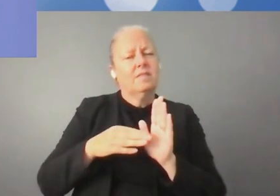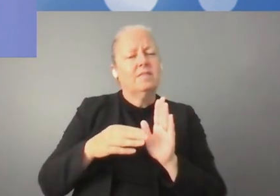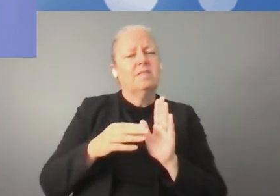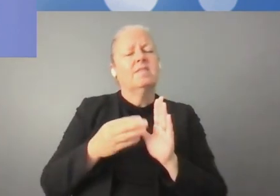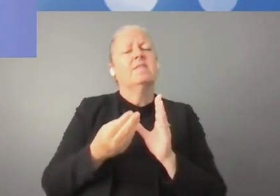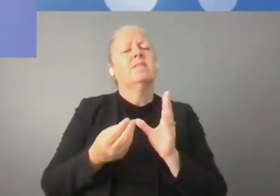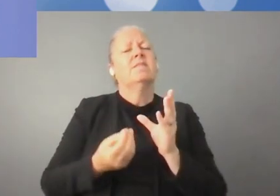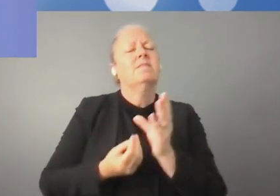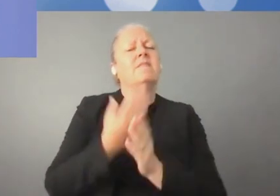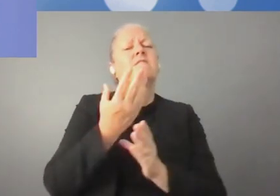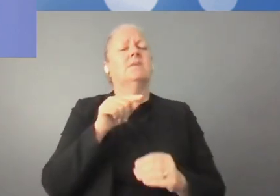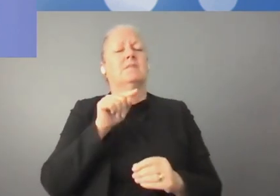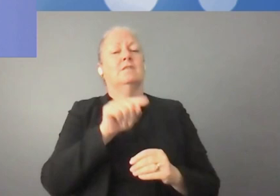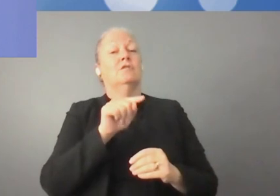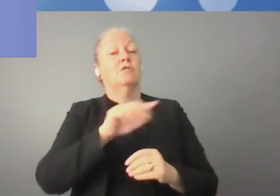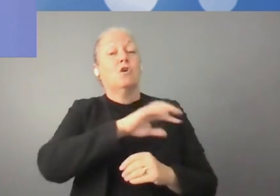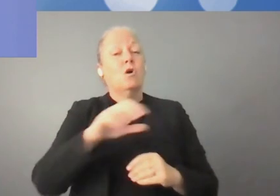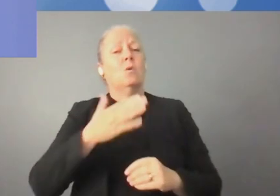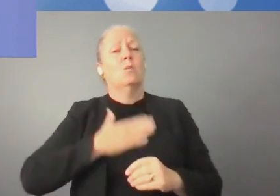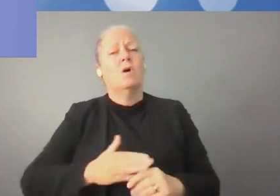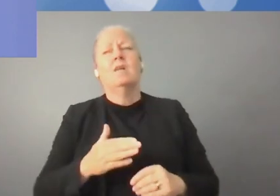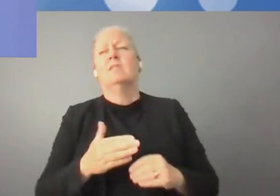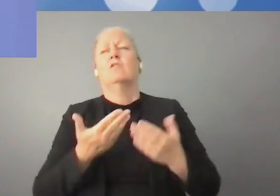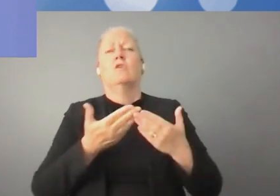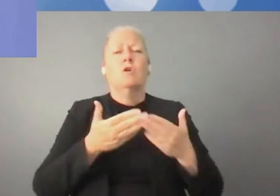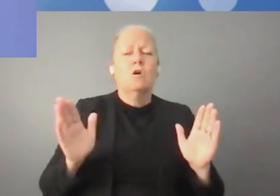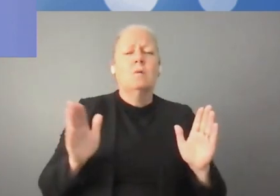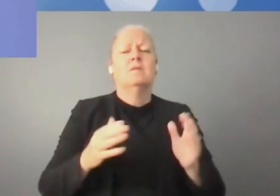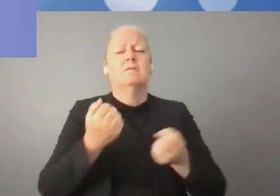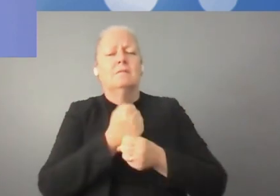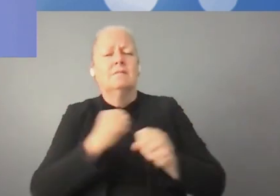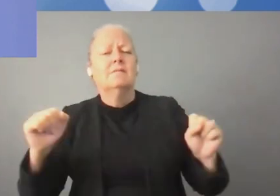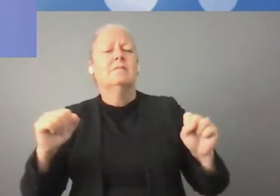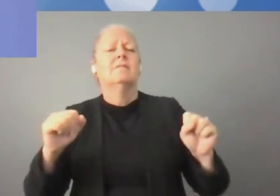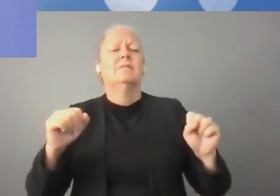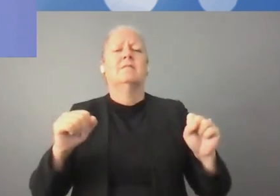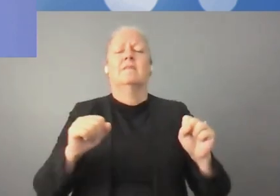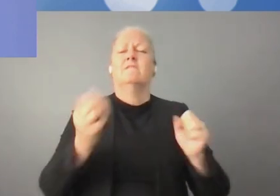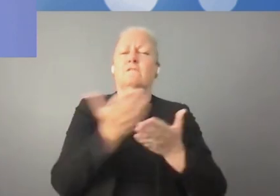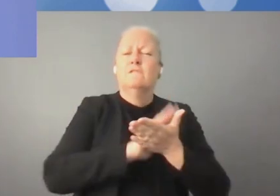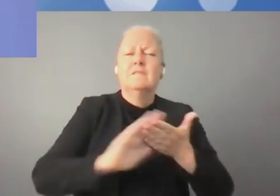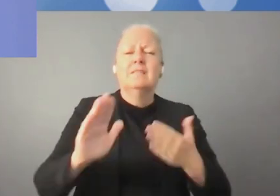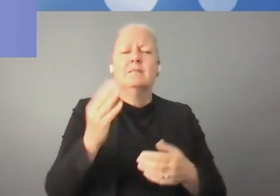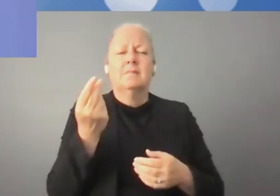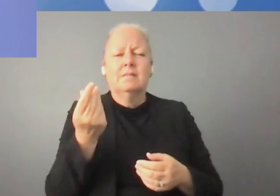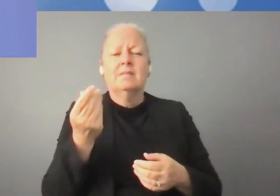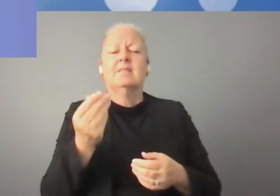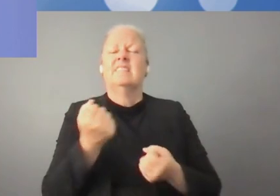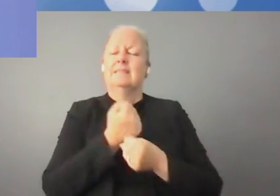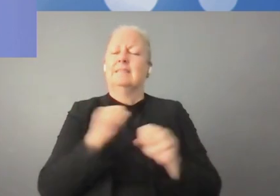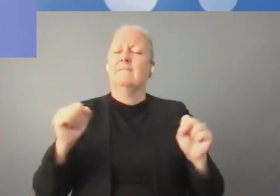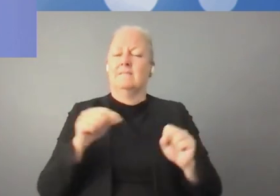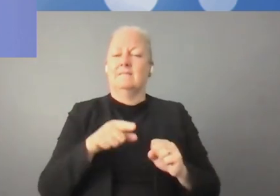Je sais à quoi je pense là. Donc, celui qui permet l'innovation, la permissionless innovation, l'innovation sans permission.